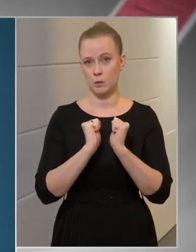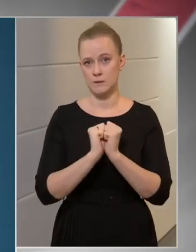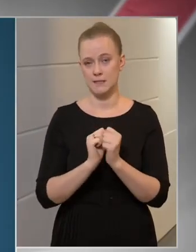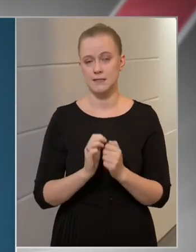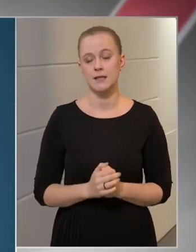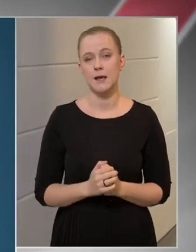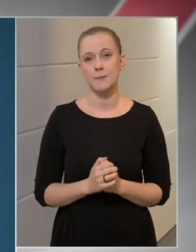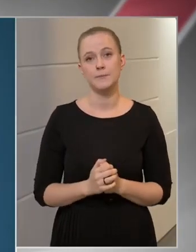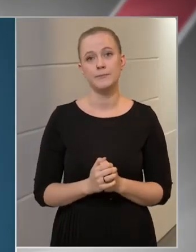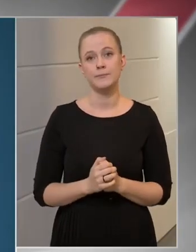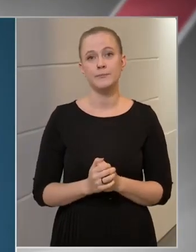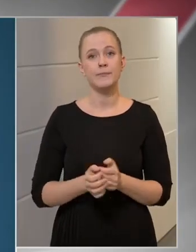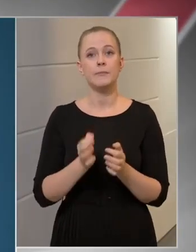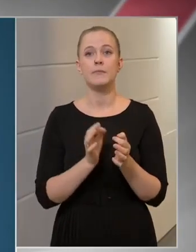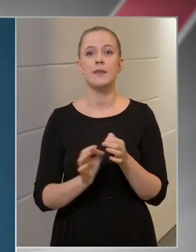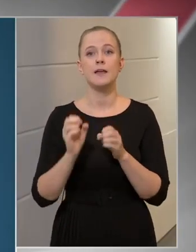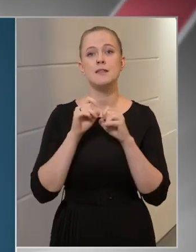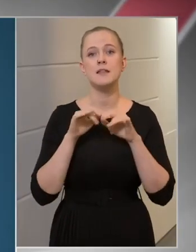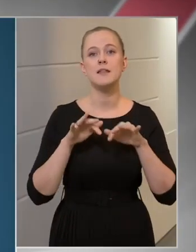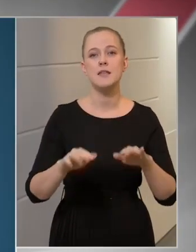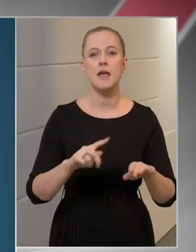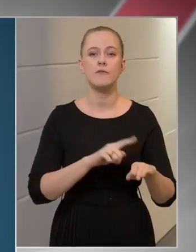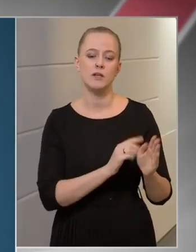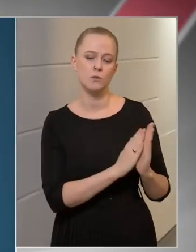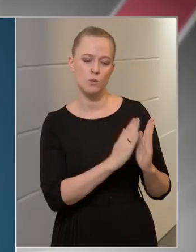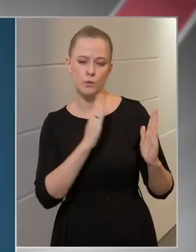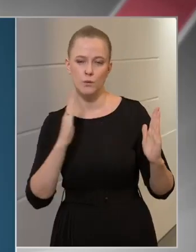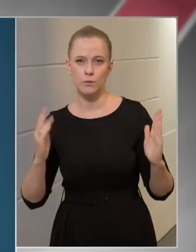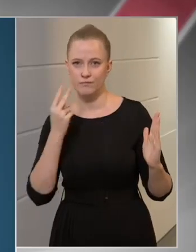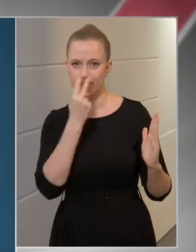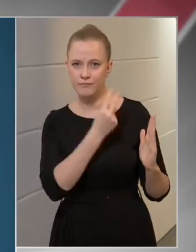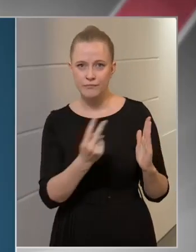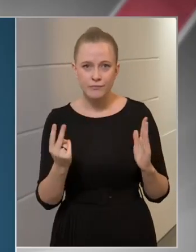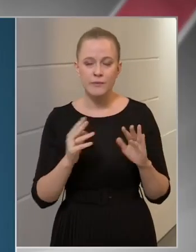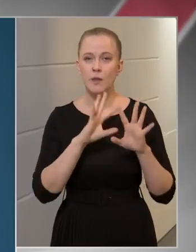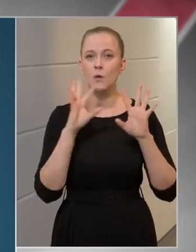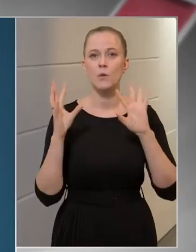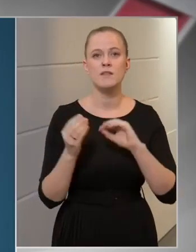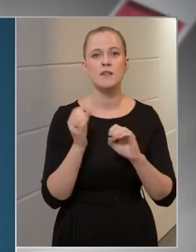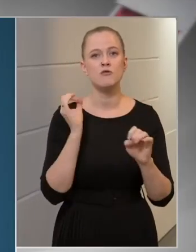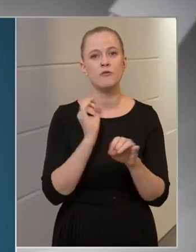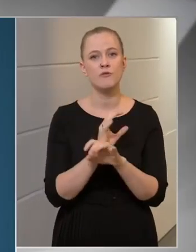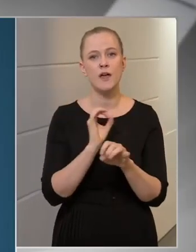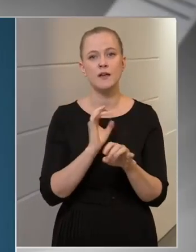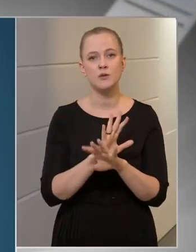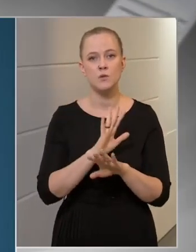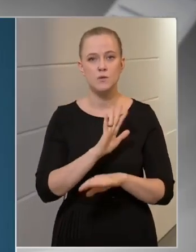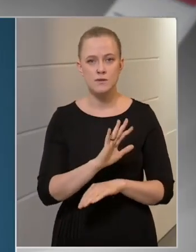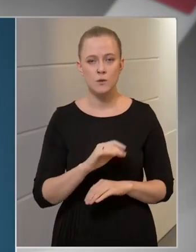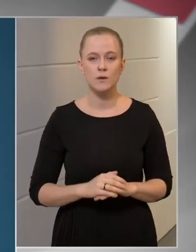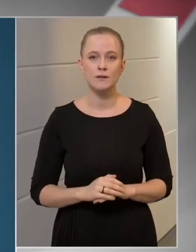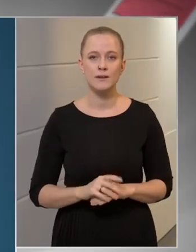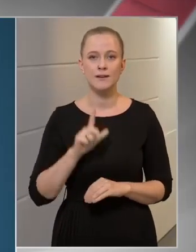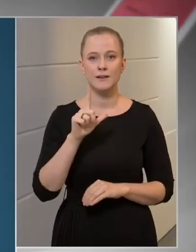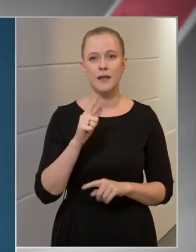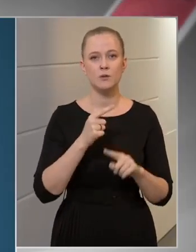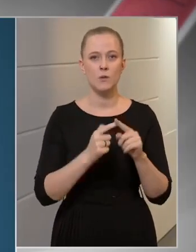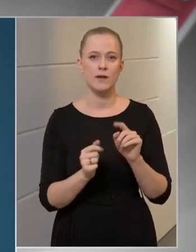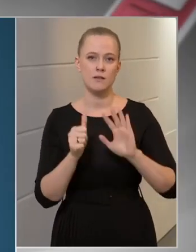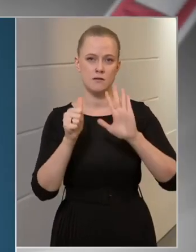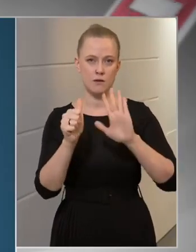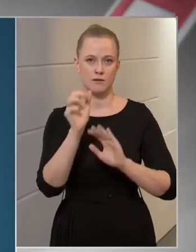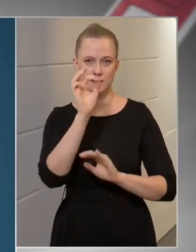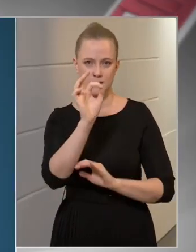Az egész járvány időtartama alatt az összes fertőzöttnek 2,6